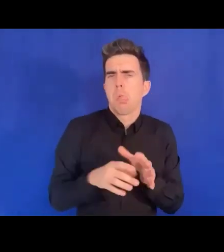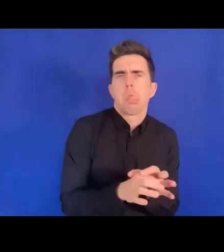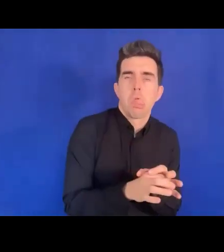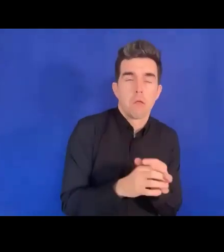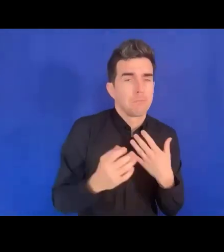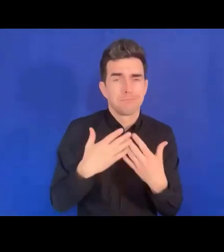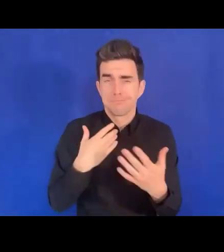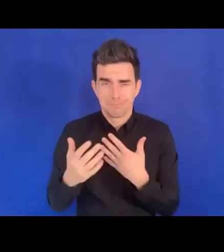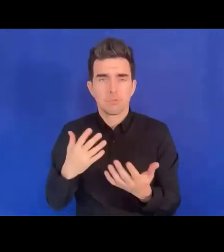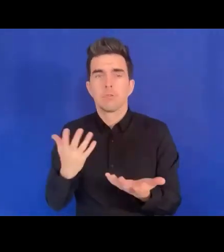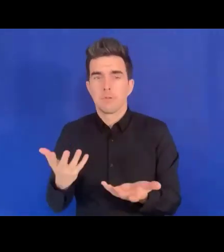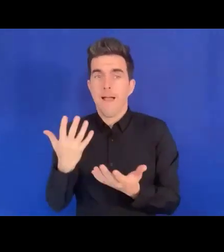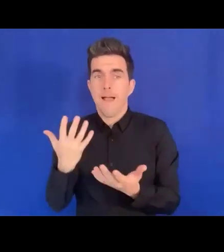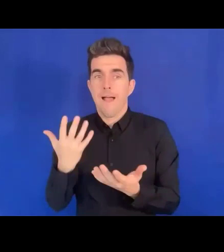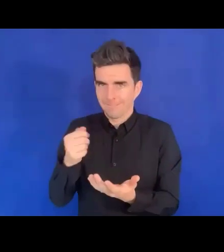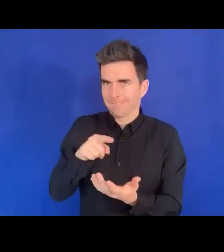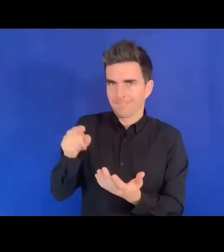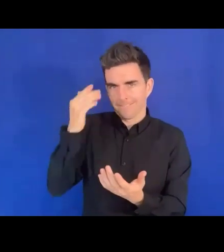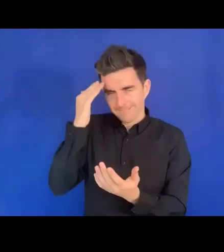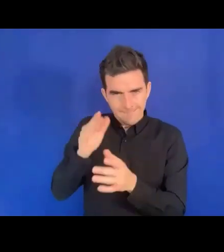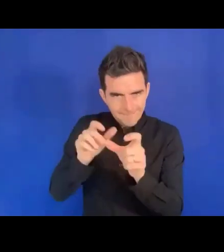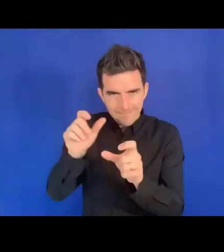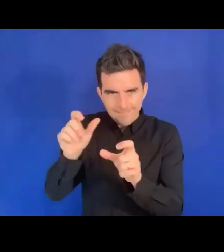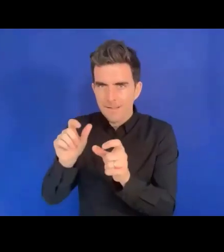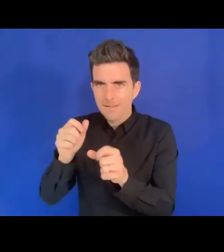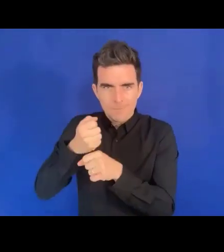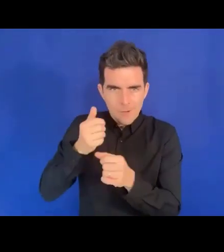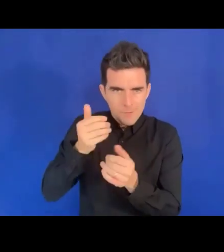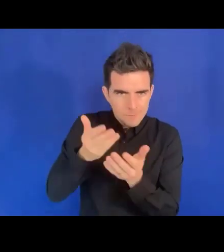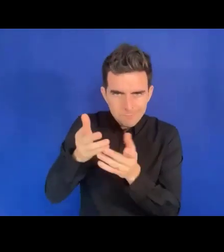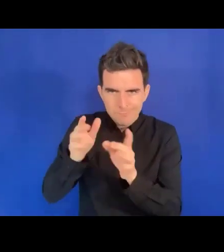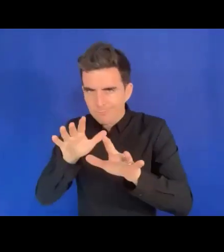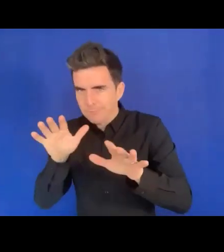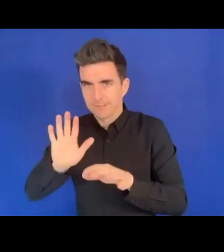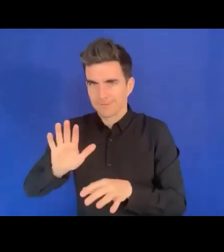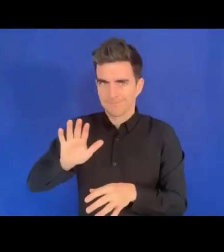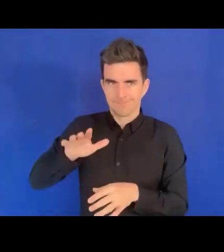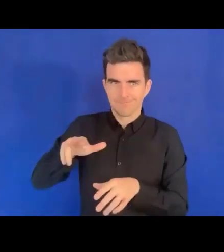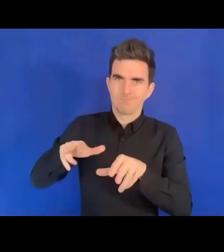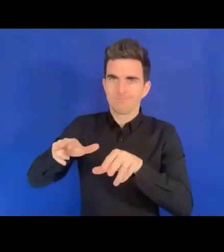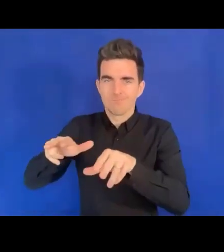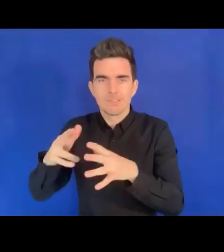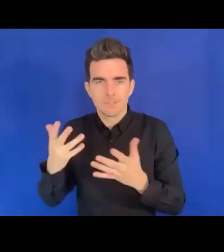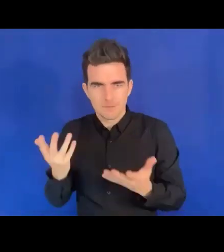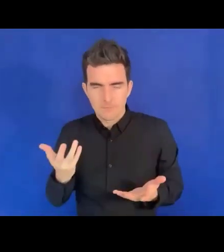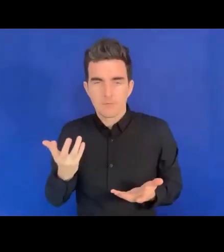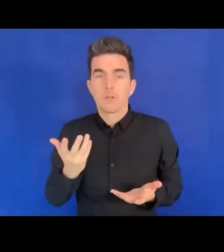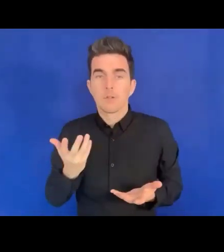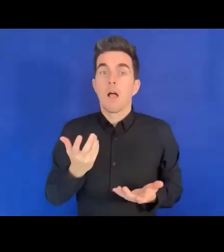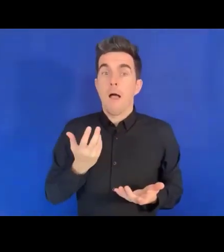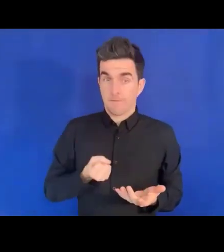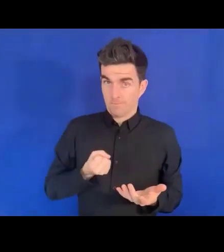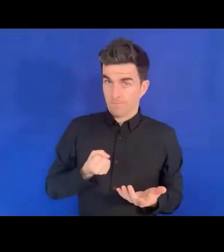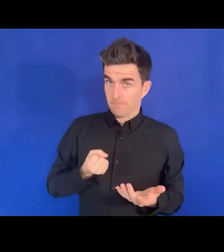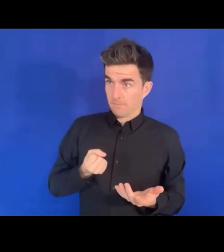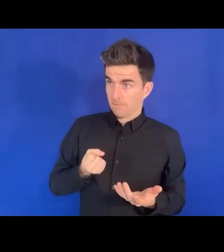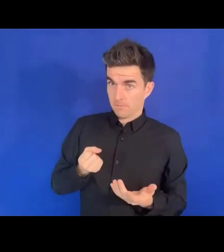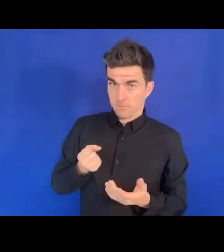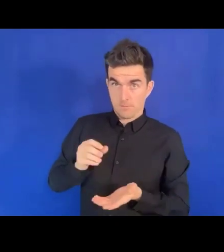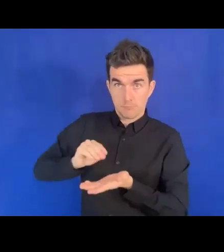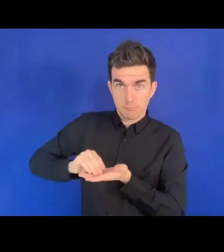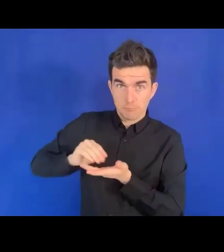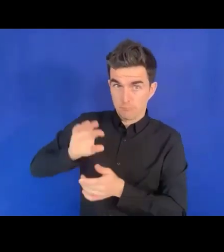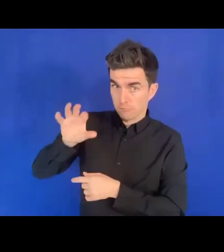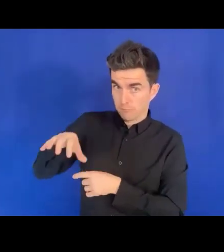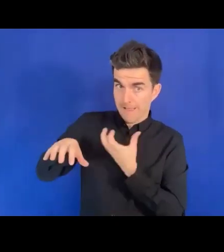travailler avec ces personnes dans l'organisation. Nous avons, si nous avons un bureau pour traiter des